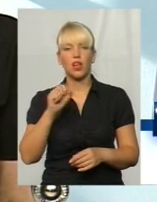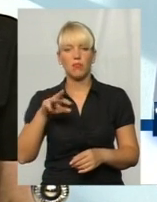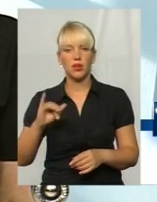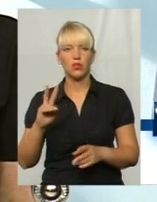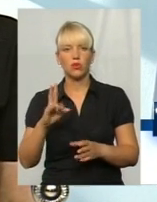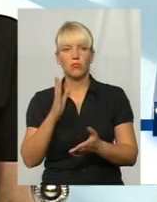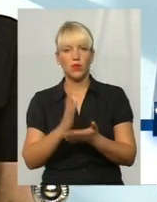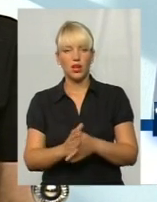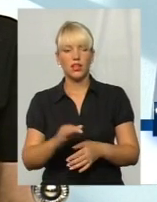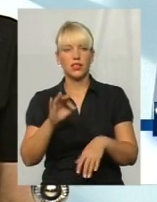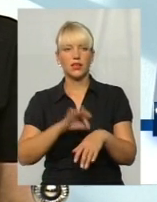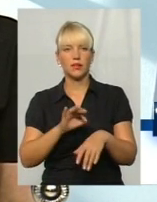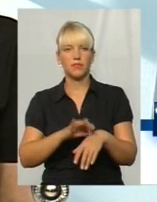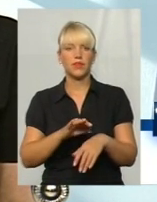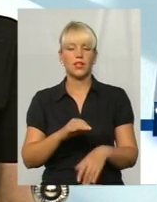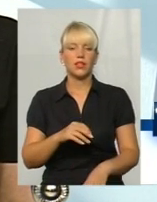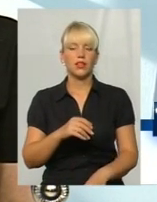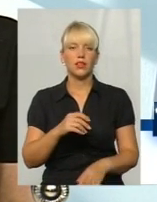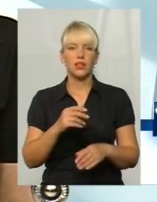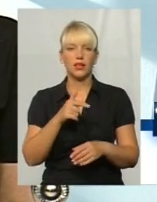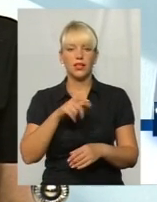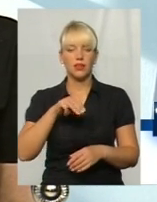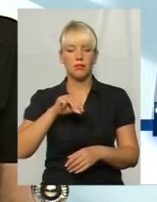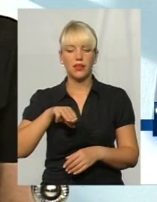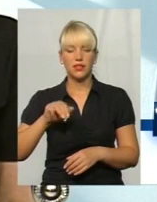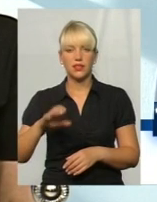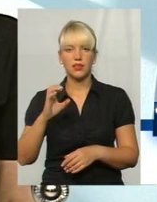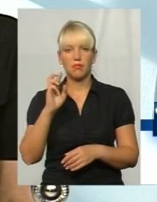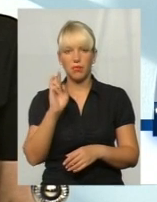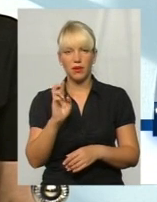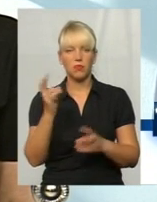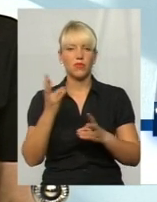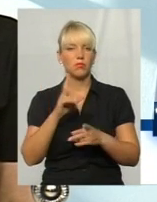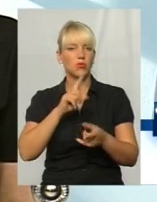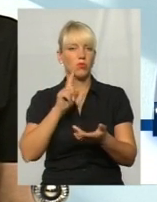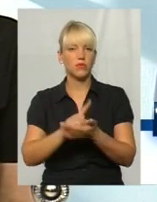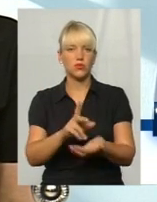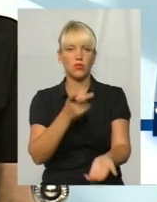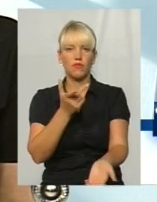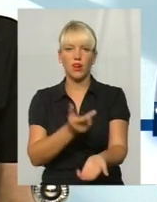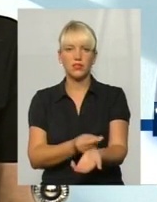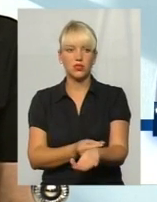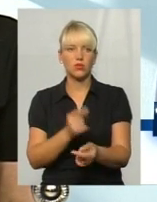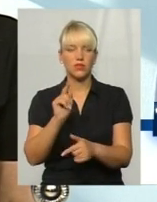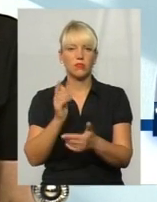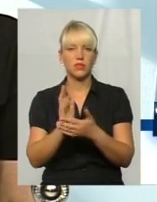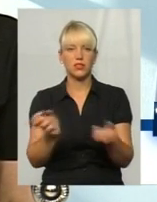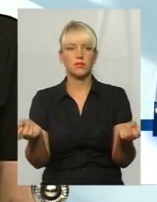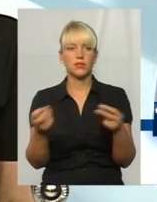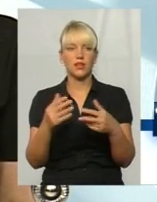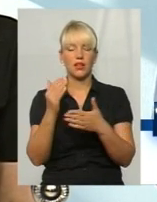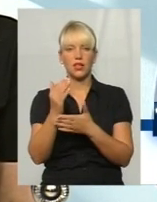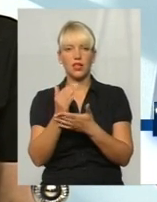аж без антиген або гепатит Б, обов'язково мають бути вакциновані. там є спеціальний графік,